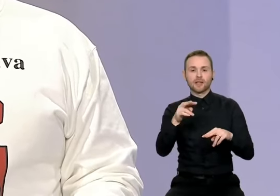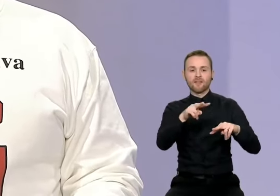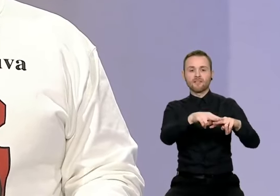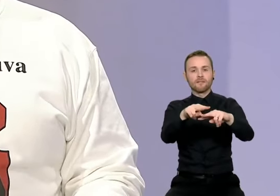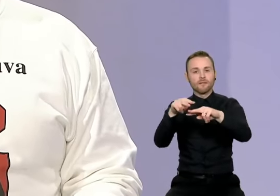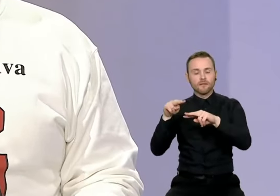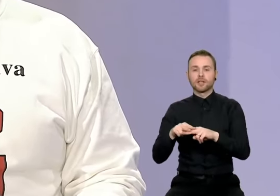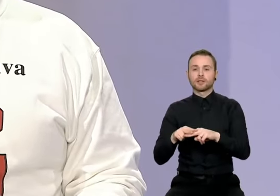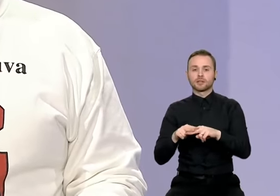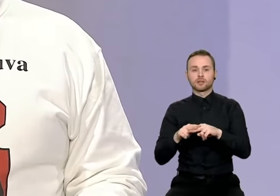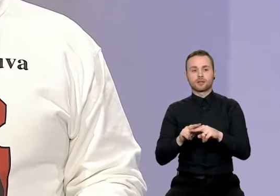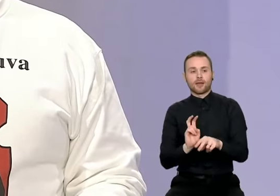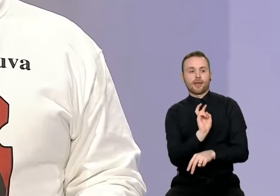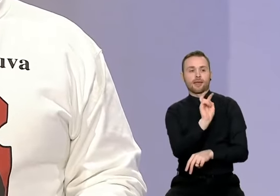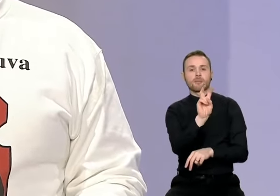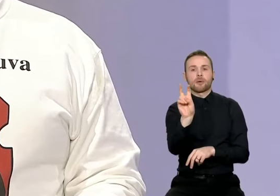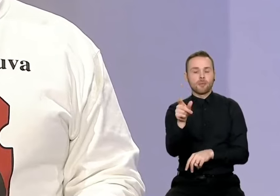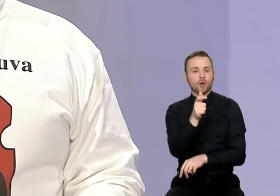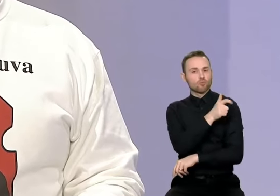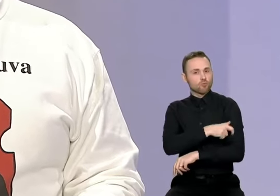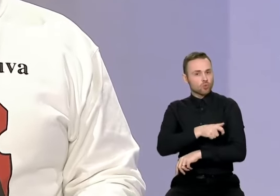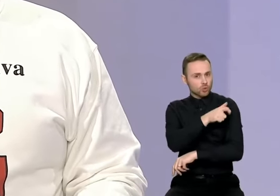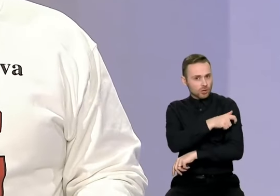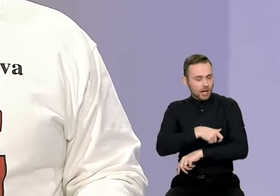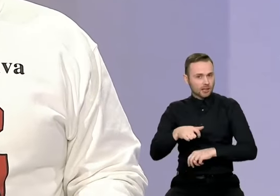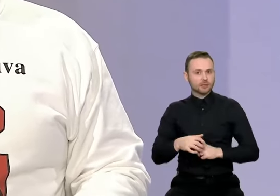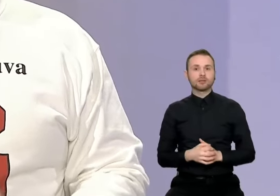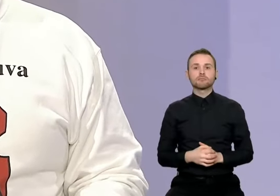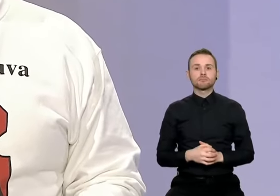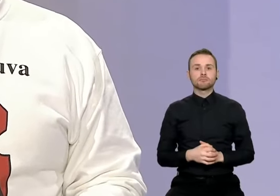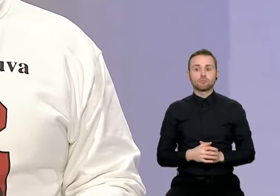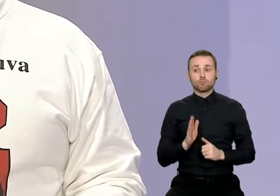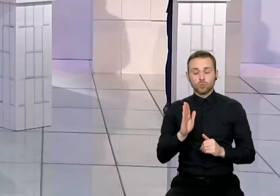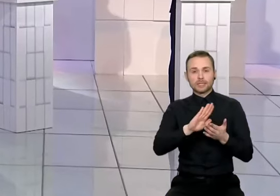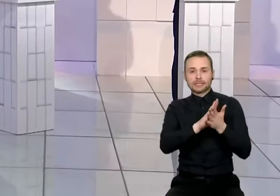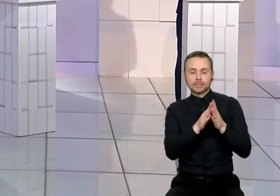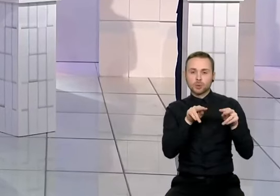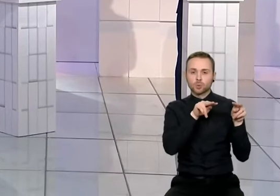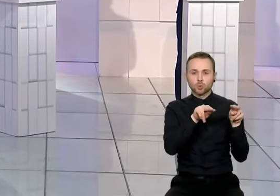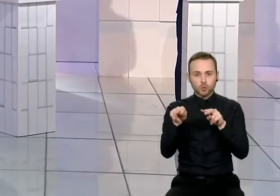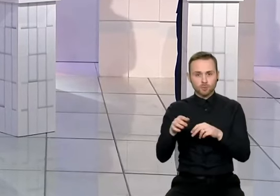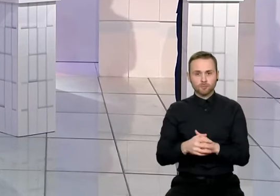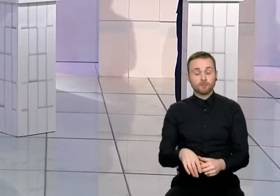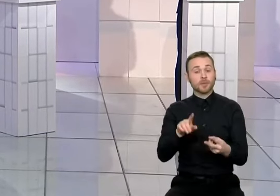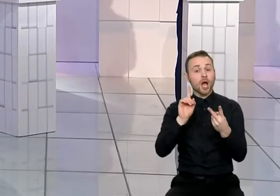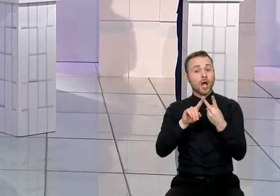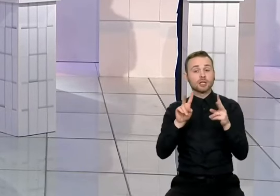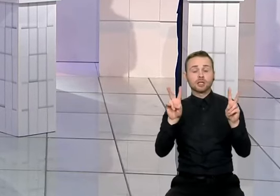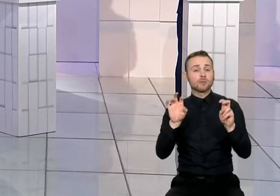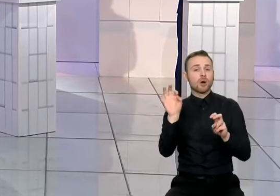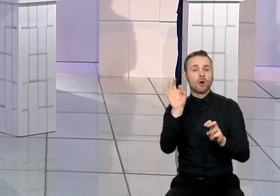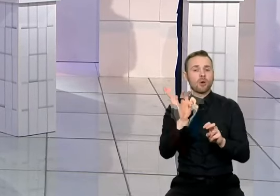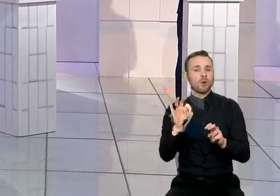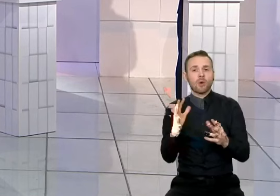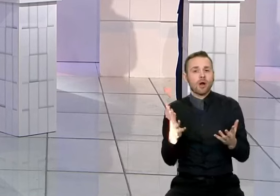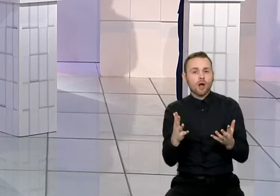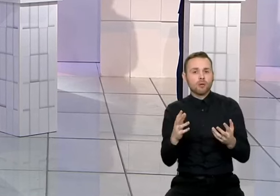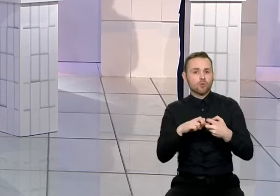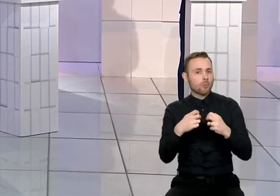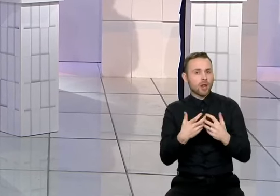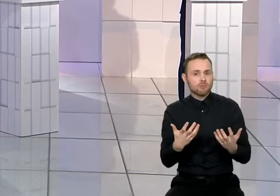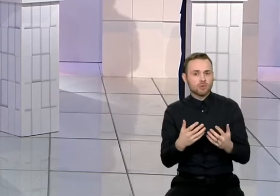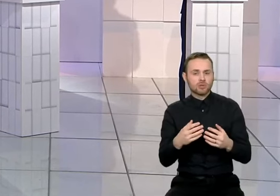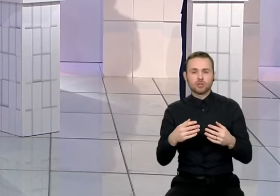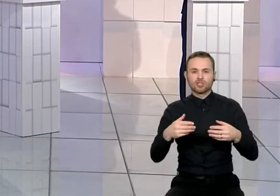veiktų, būdėtų, taip užtikrindami viešoje tvarką. Kitas labai opus klausimas tai yra apšvietimas. Ne